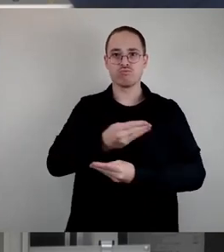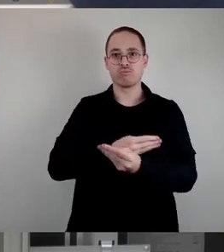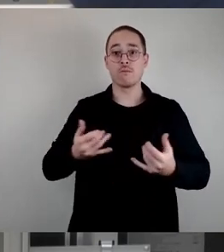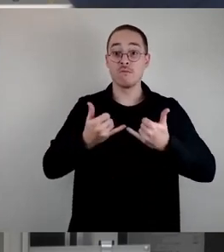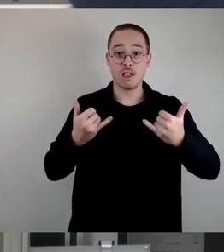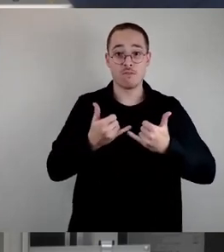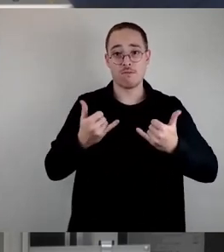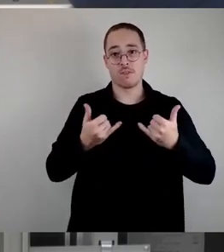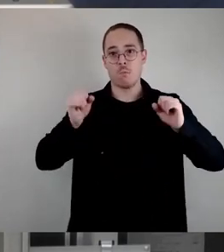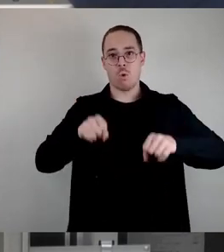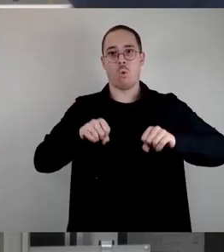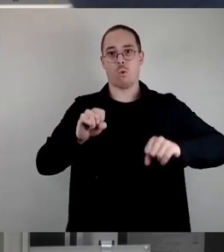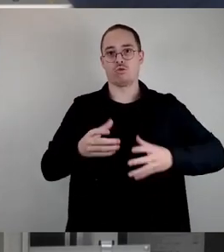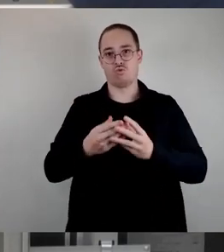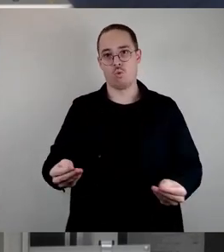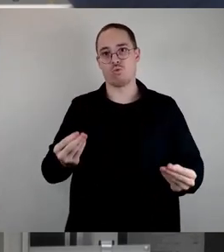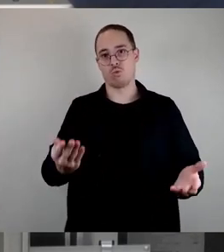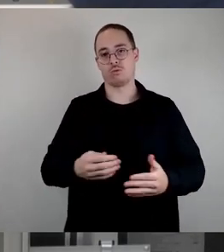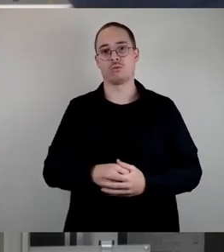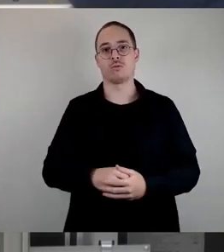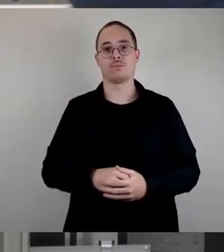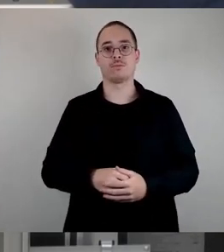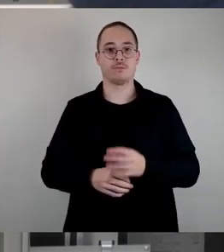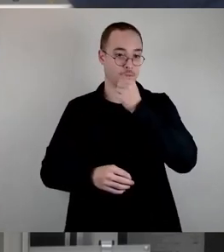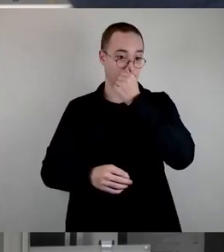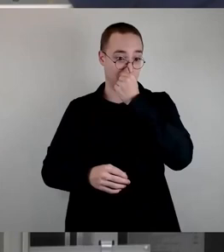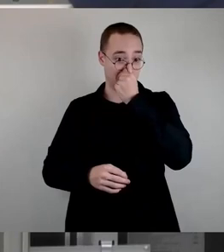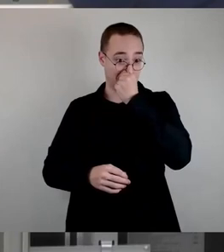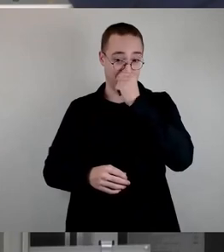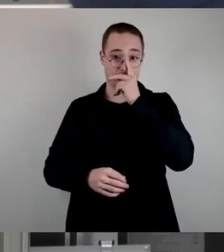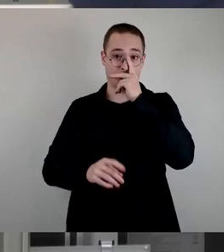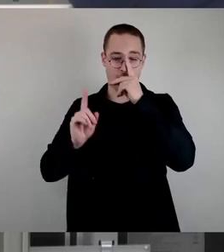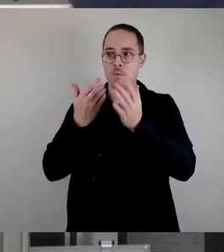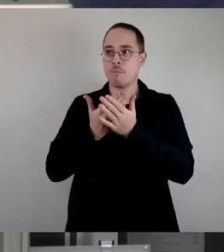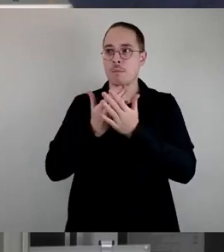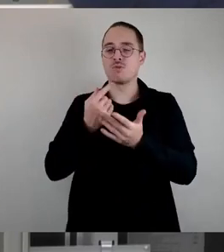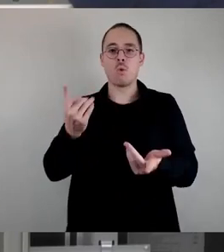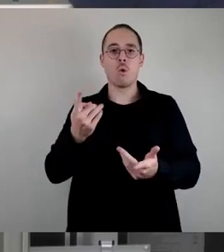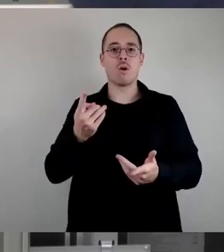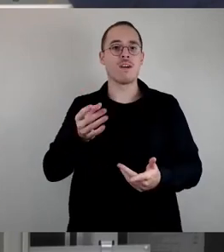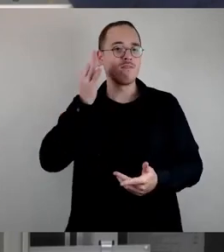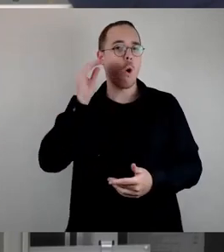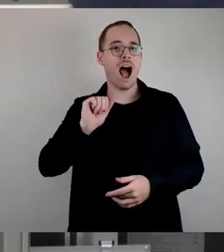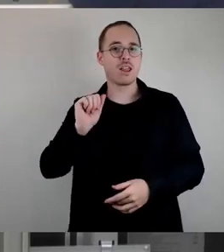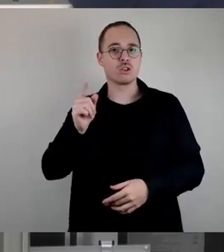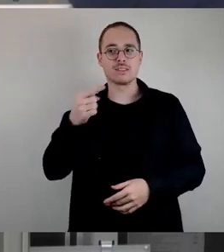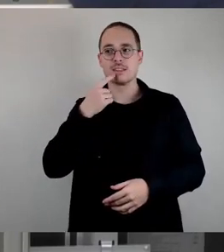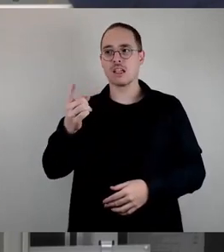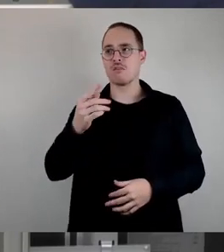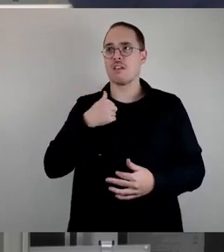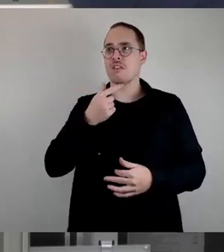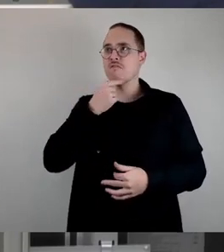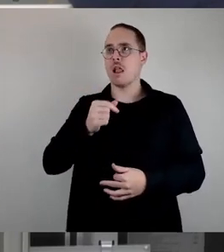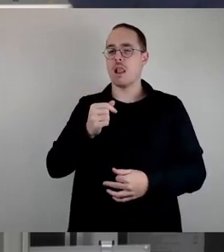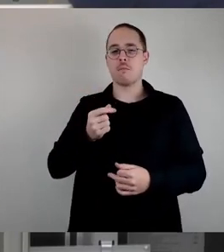Frau Kollegin Arnott, nicht explizit Schulen vor, sondern alle Schulen, auch das ist ja zum Vorwurf gemacht worden, wir wollen es jetzt irgendwelchen Schulen überhalftern, wir nennen ja